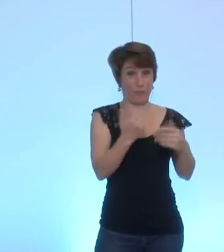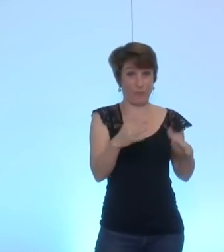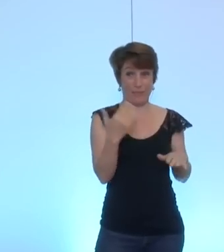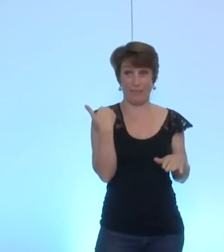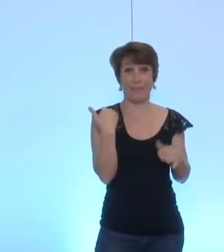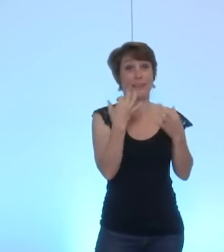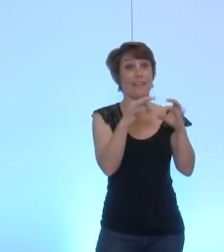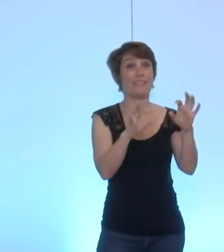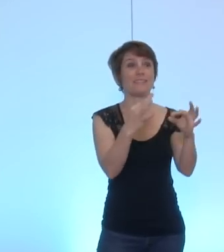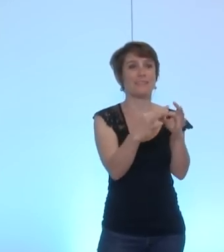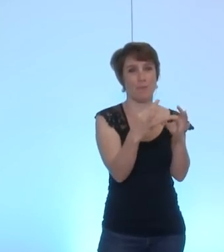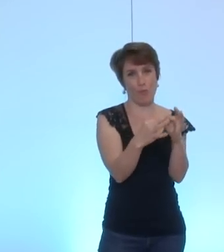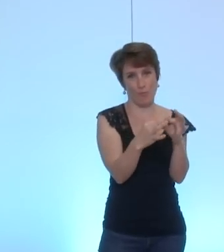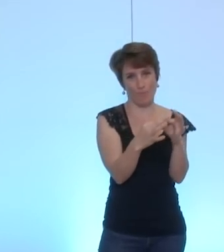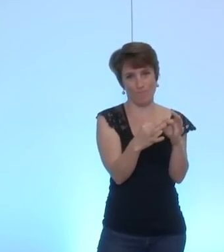le 10 septembre